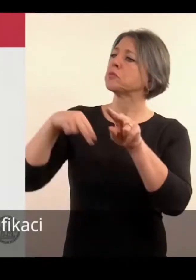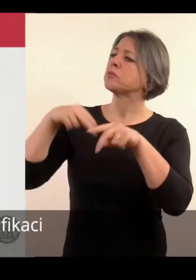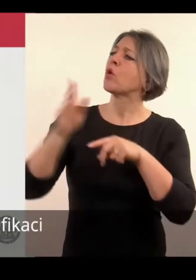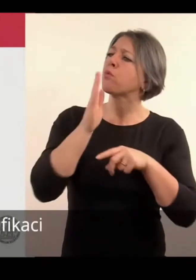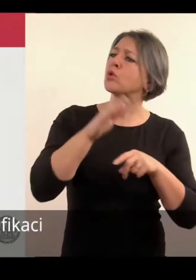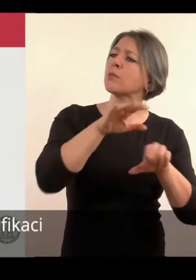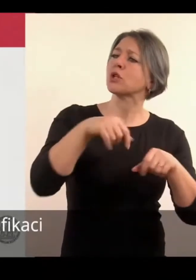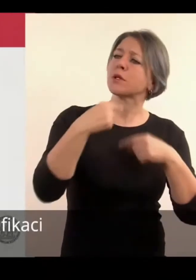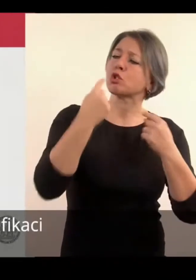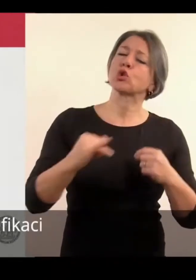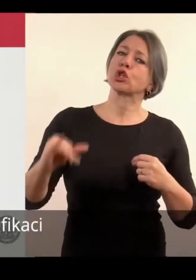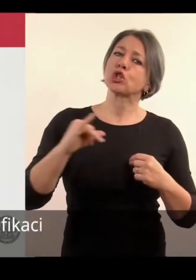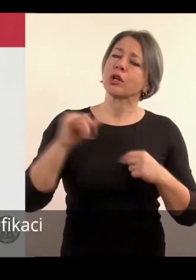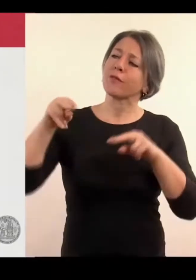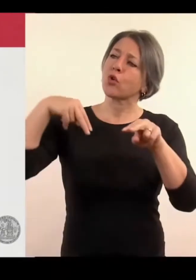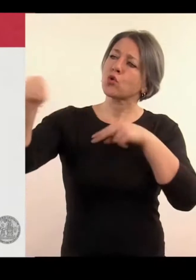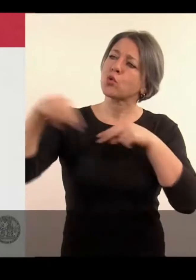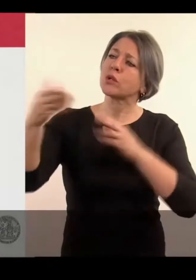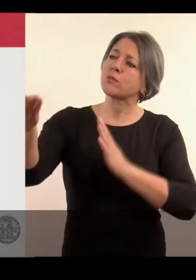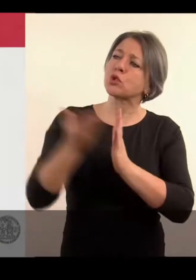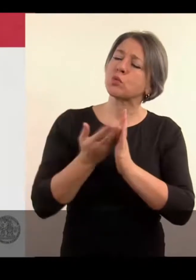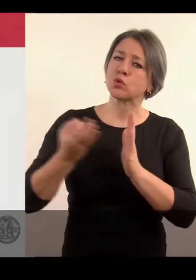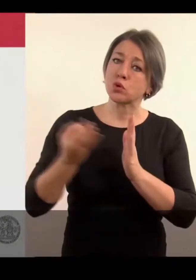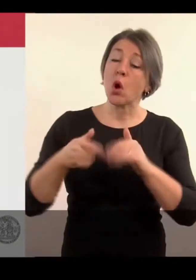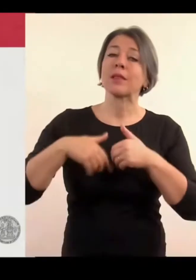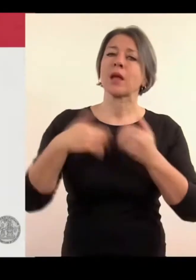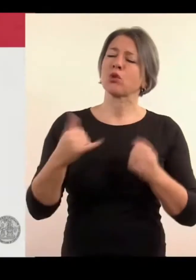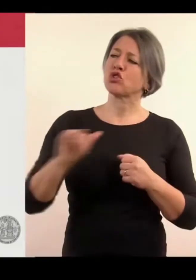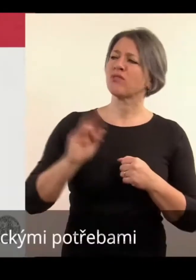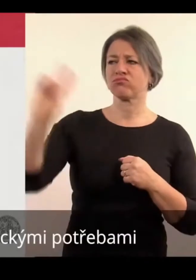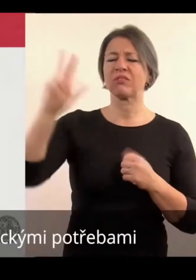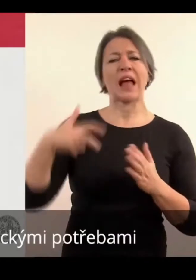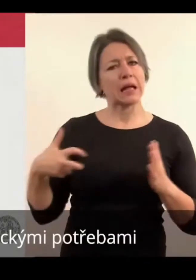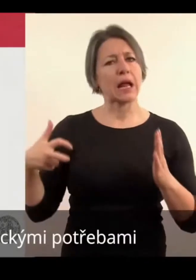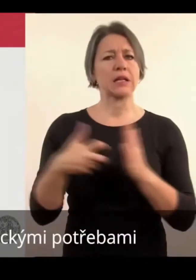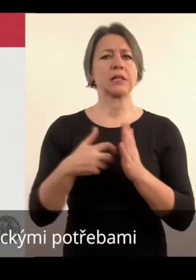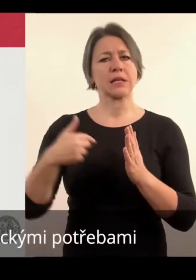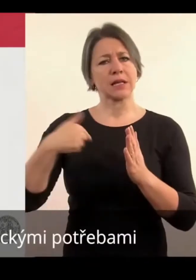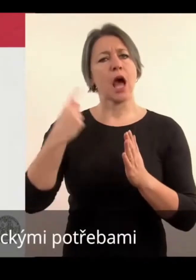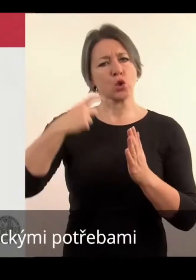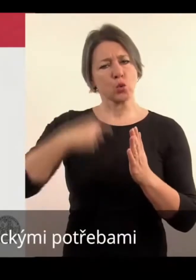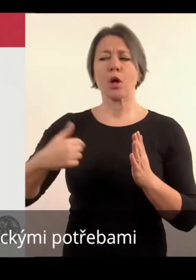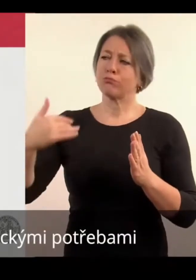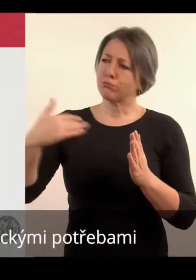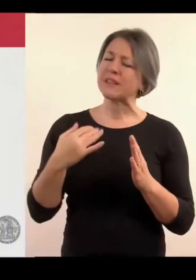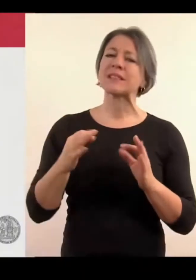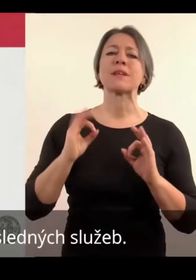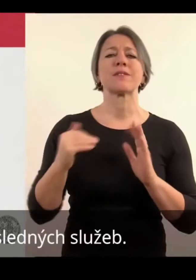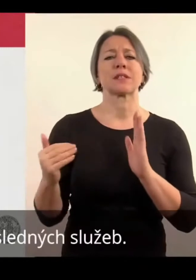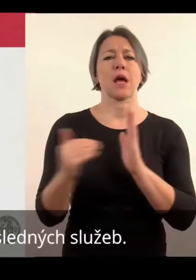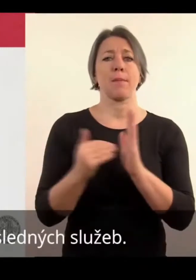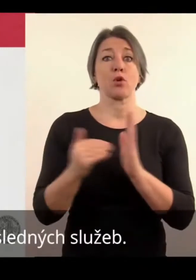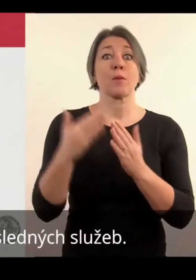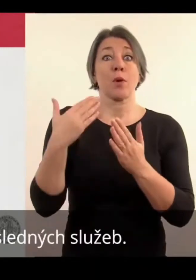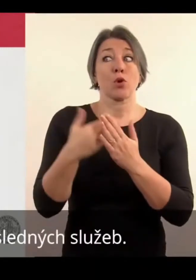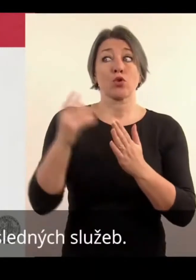přímo silořízení nebo to, že se zapíšete jako studenti s speciálními potřebami a pak vám mohou poradit